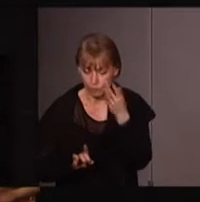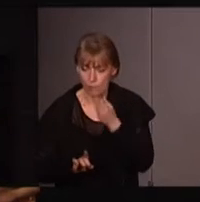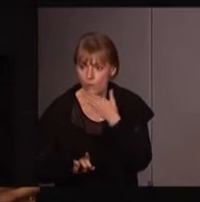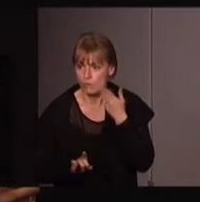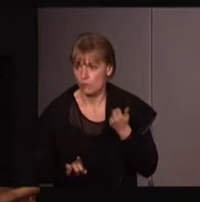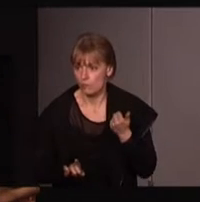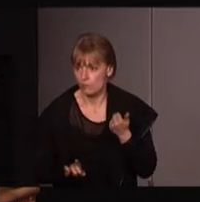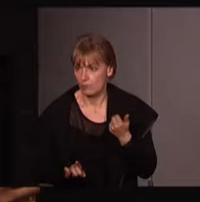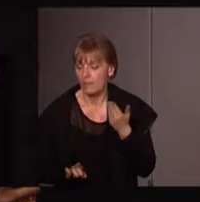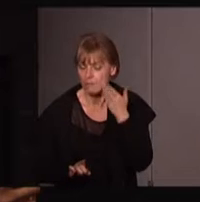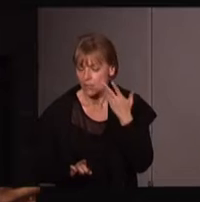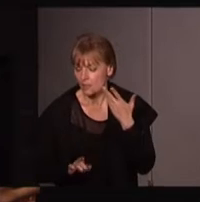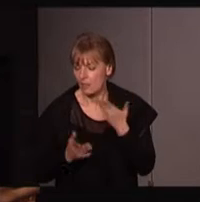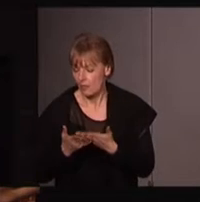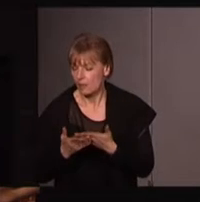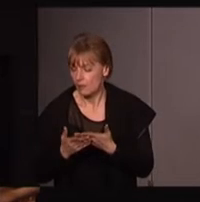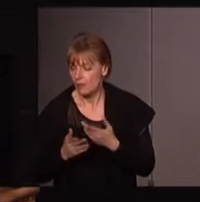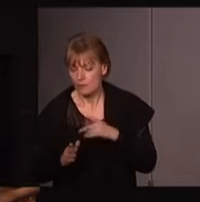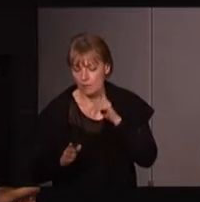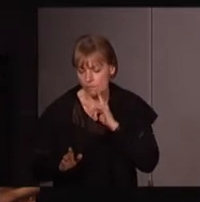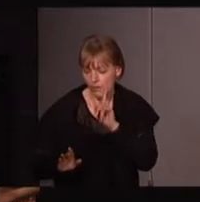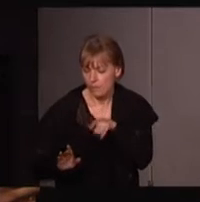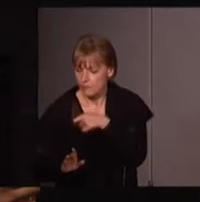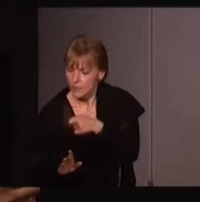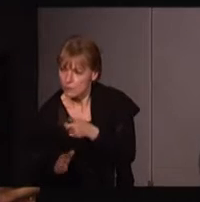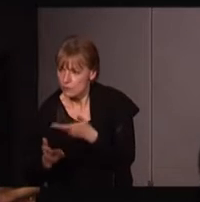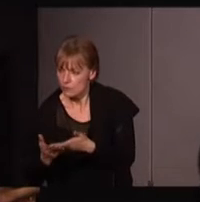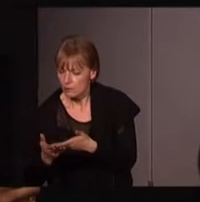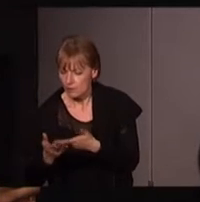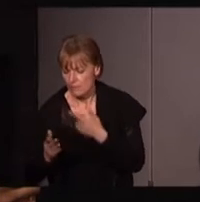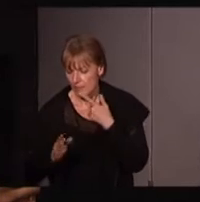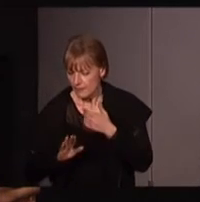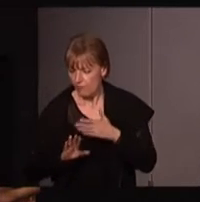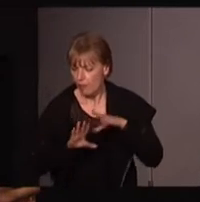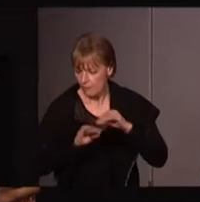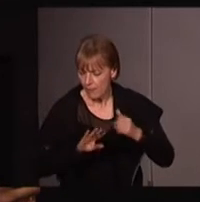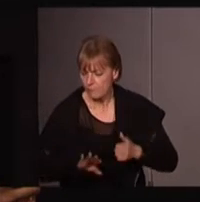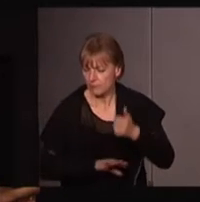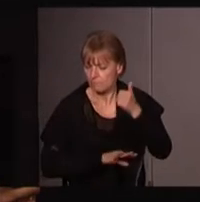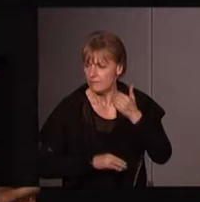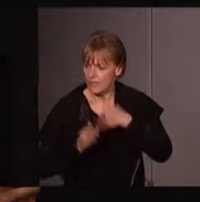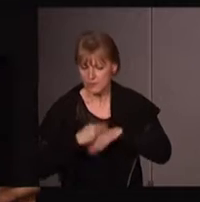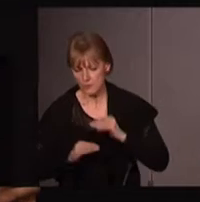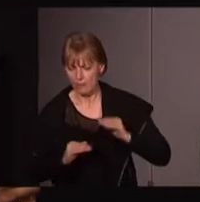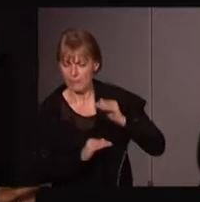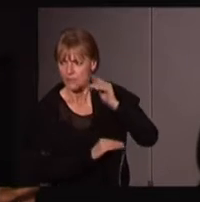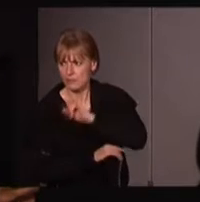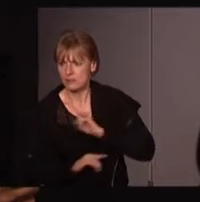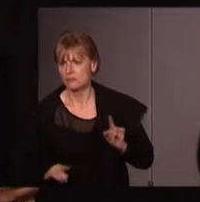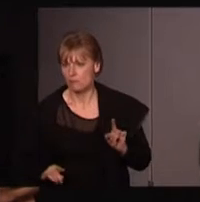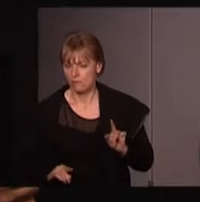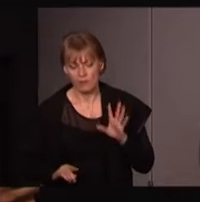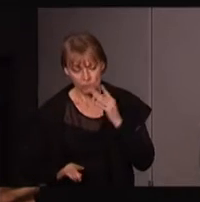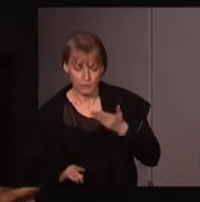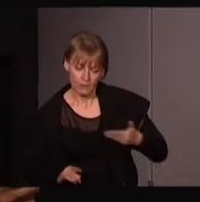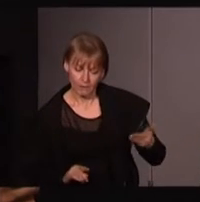finalement, faire ces connexions entre les femmes et la nature sous la forme d'une position privilégiée et pas sous la forme d'un essentialisme, c'est une façon d'inviter, finalement,